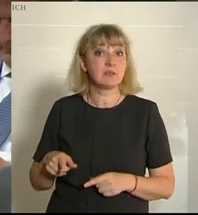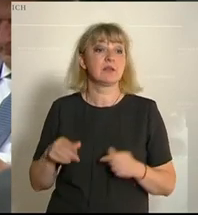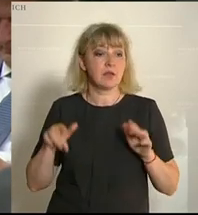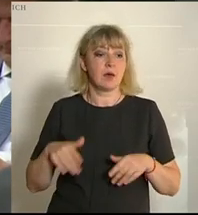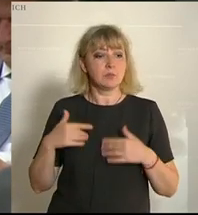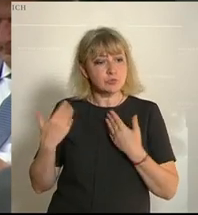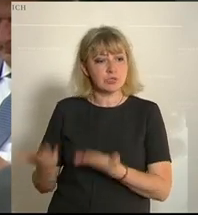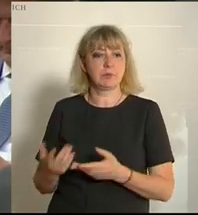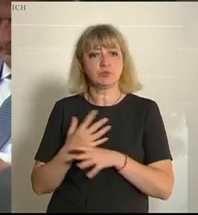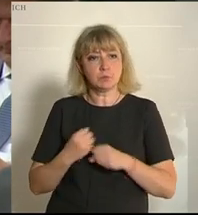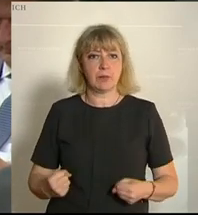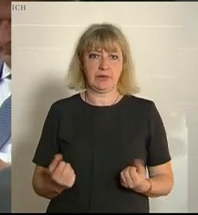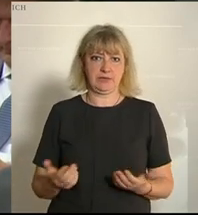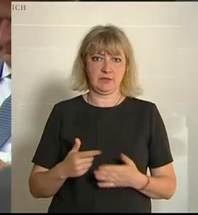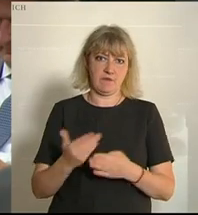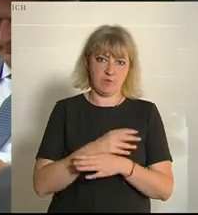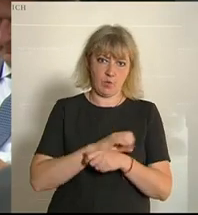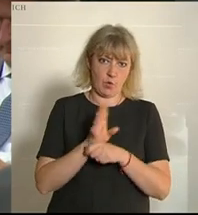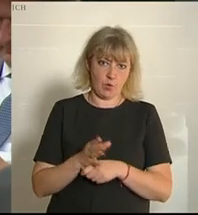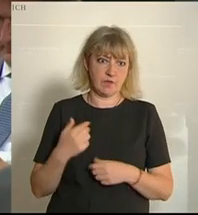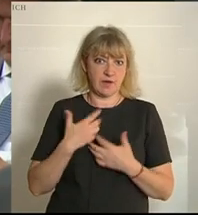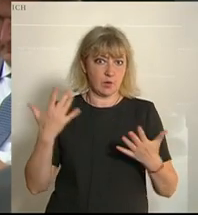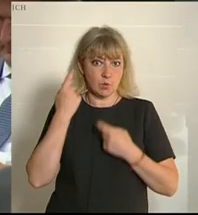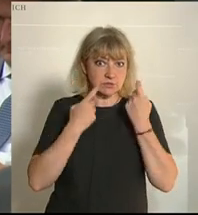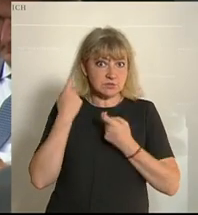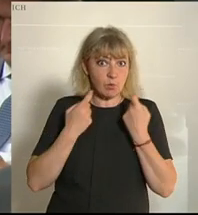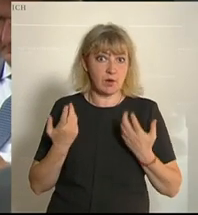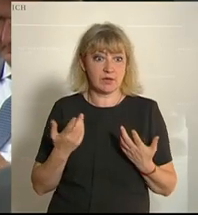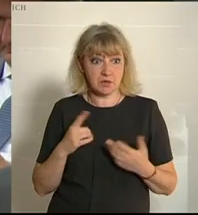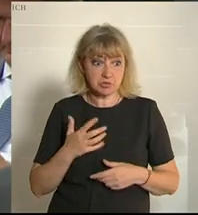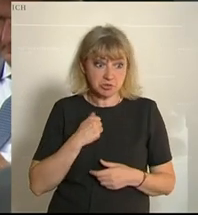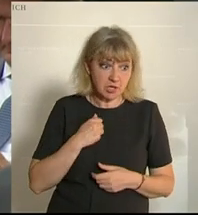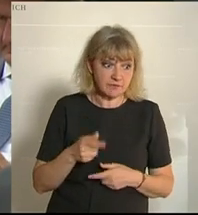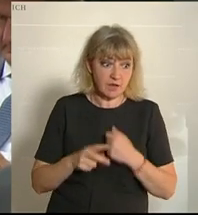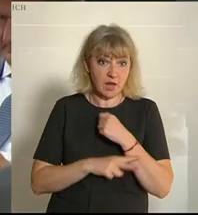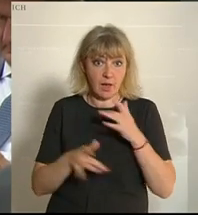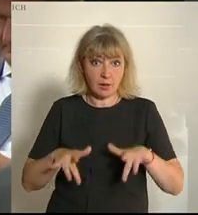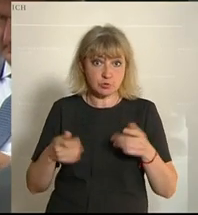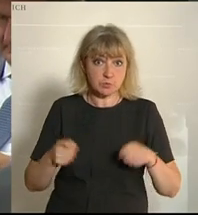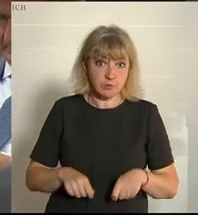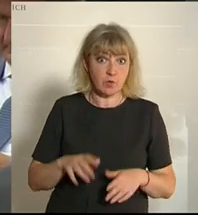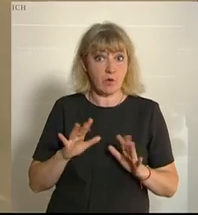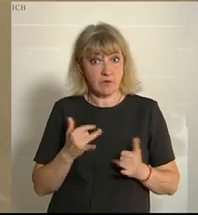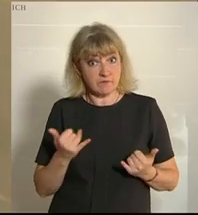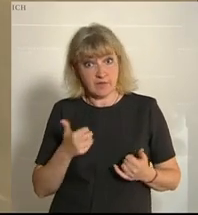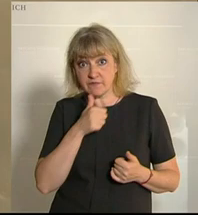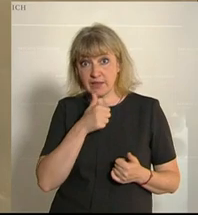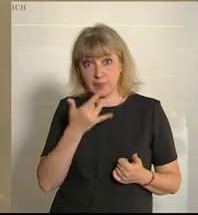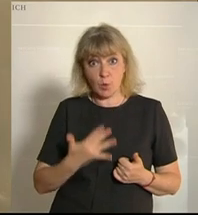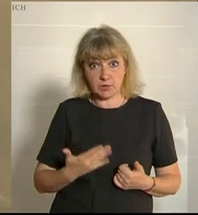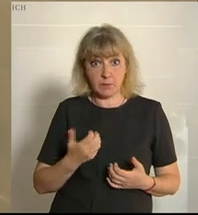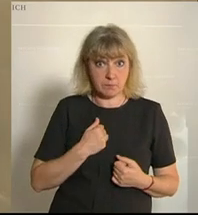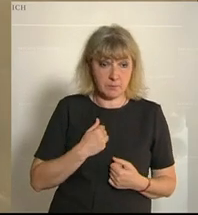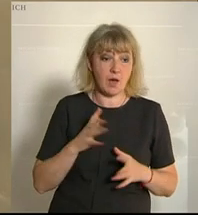Stabilität bieten. Vor der Corona-Krise waren die großen Sorgen, schaffe ich die Lehrabschlussprüfung oder wie gut schaffe ich die Lehrabschlussprüfung.